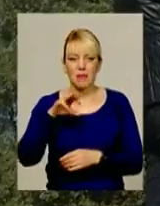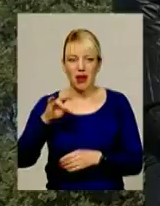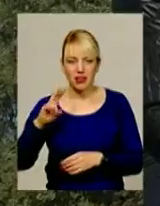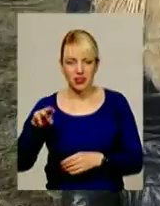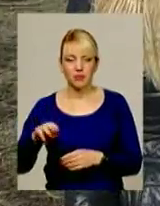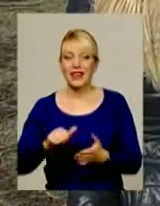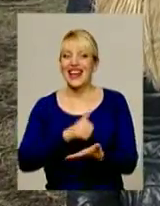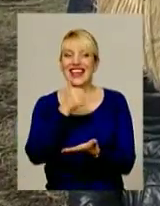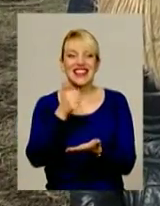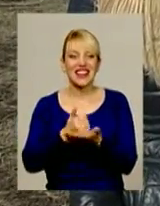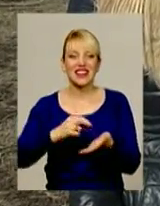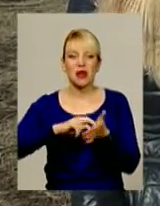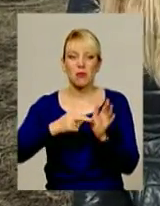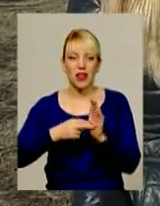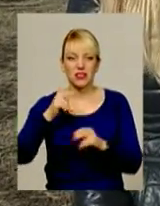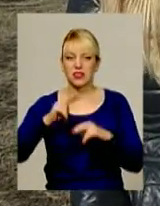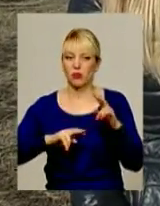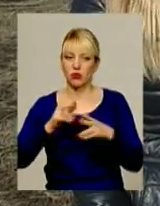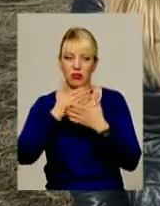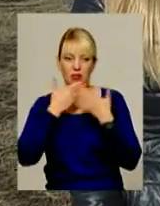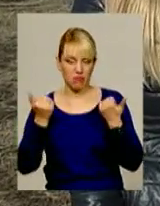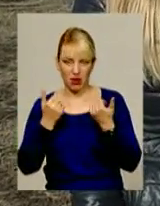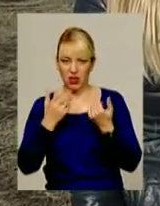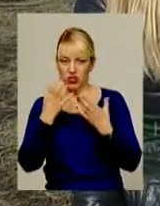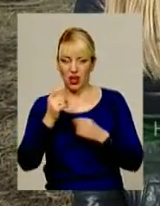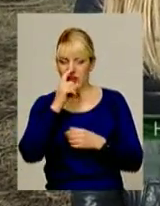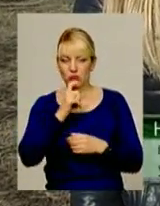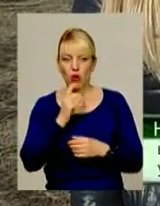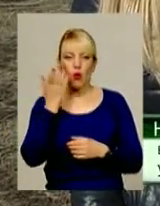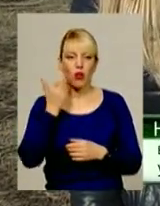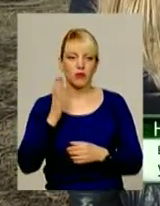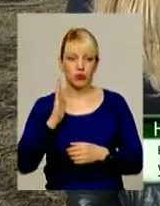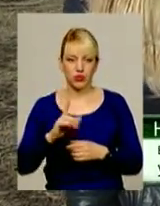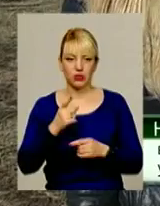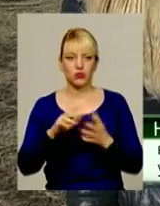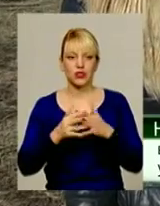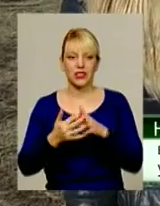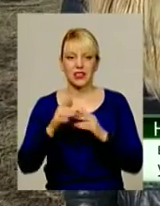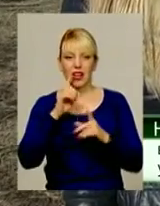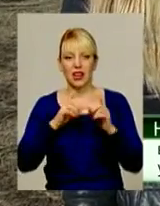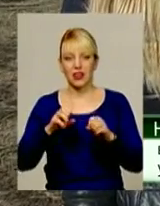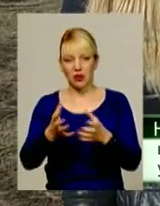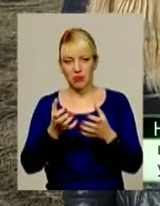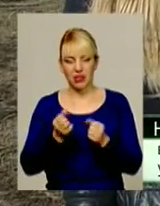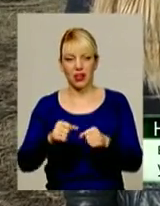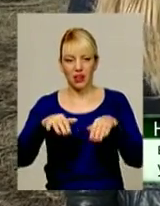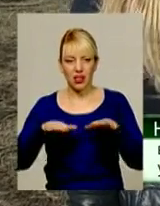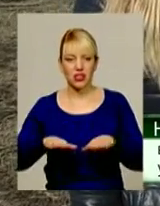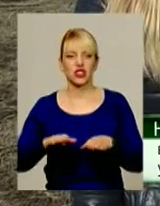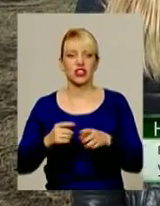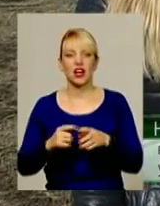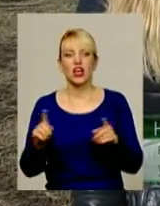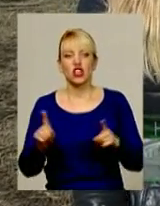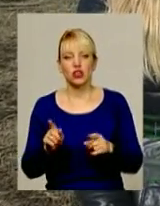забудови немає. І ще не зрозуміло, коли він буде. Тому що сільська рада прийняла рішення виділити